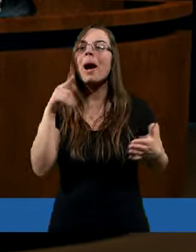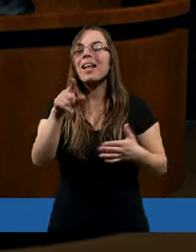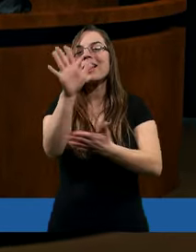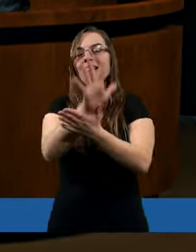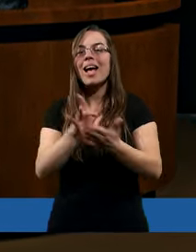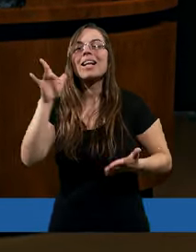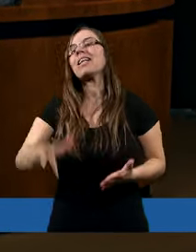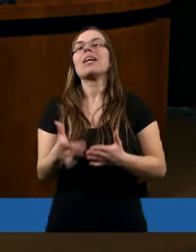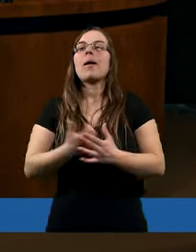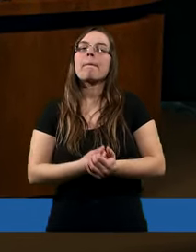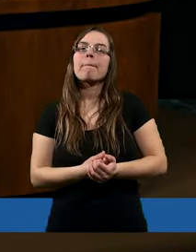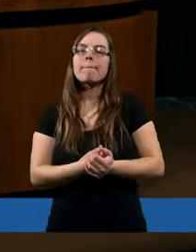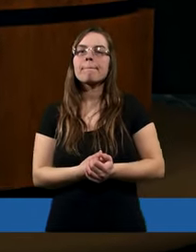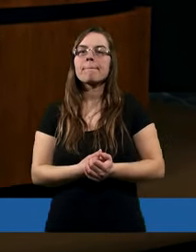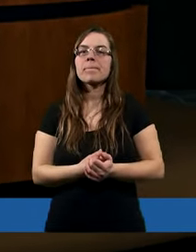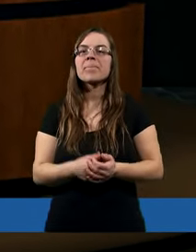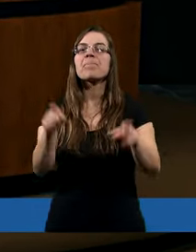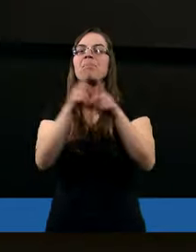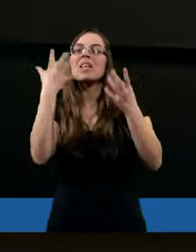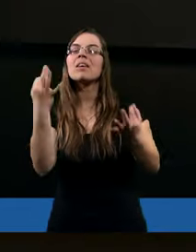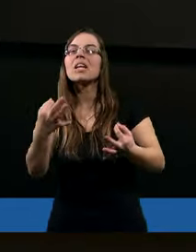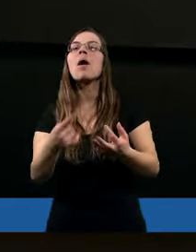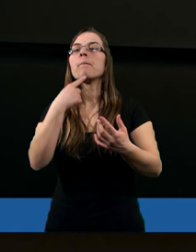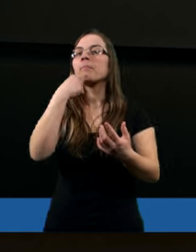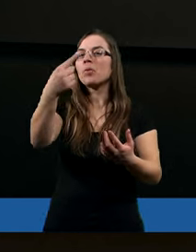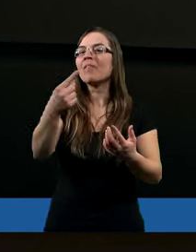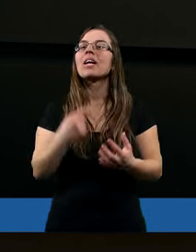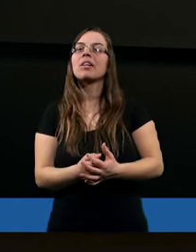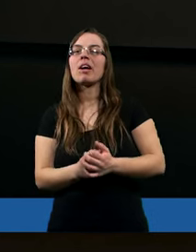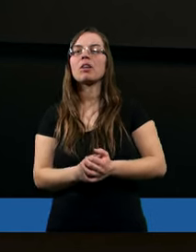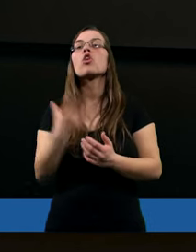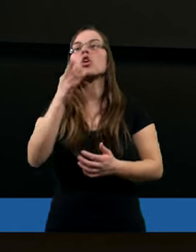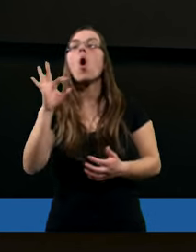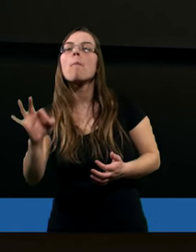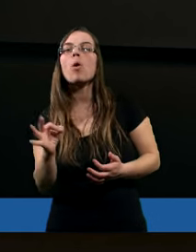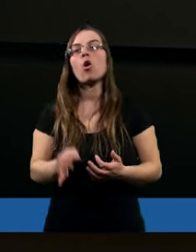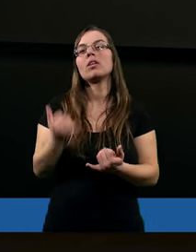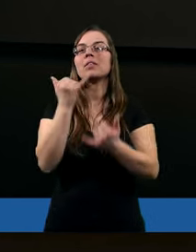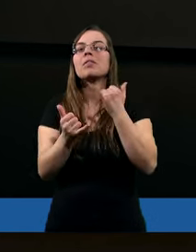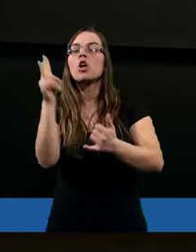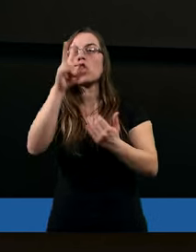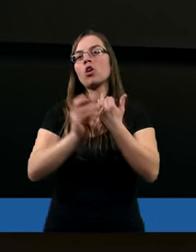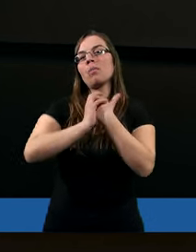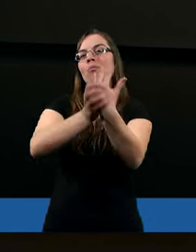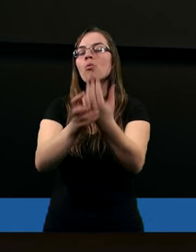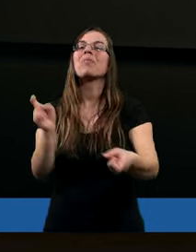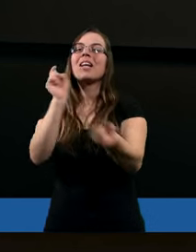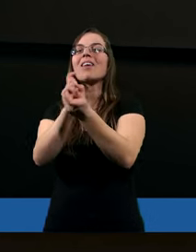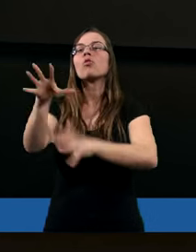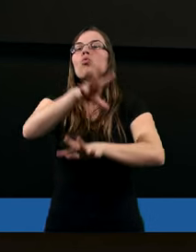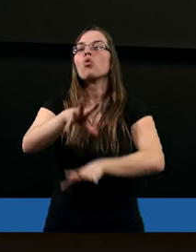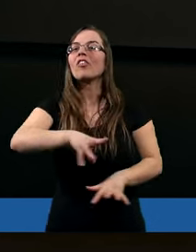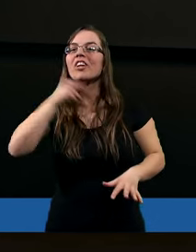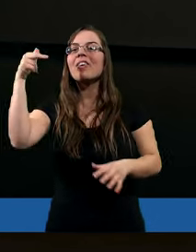dziękuję za te teksty. No to jest teraz ciekawy temat, bo no bo jeżeli ktoś bluźni przeciwko Duchowi